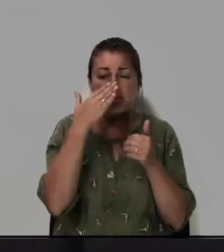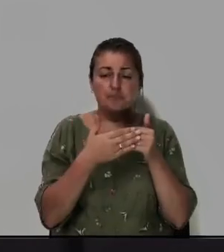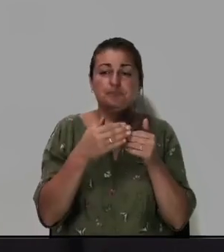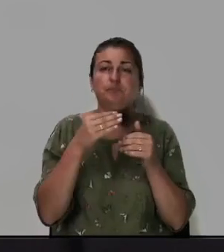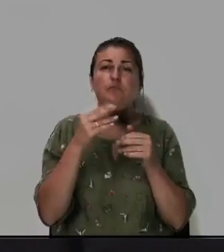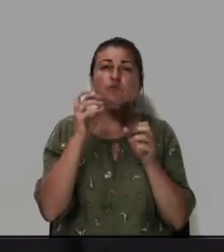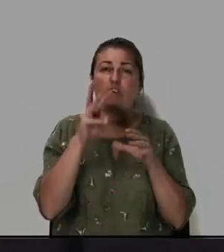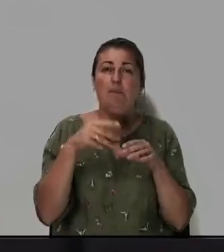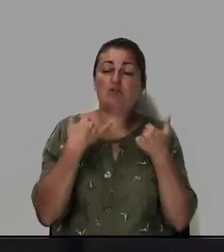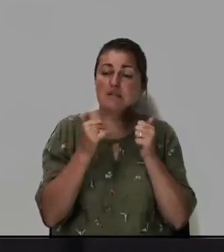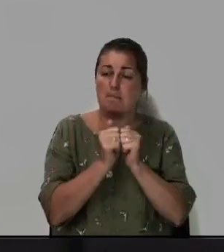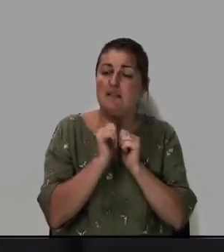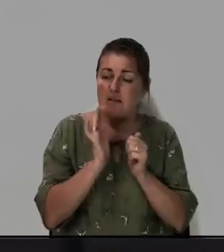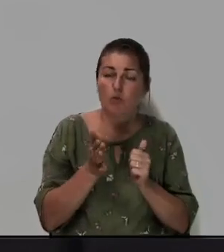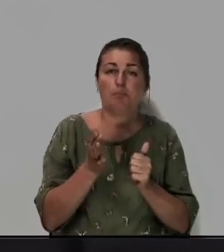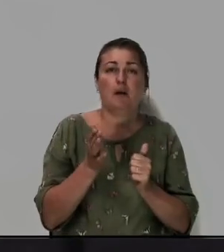будем молиться,